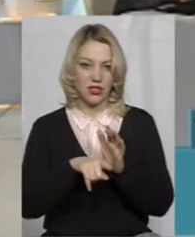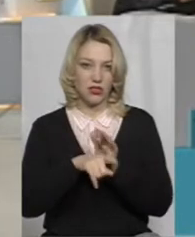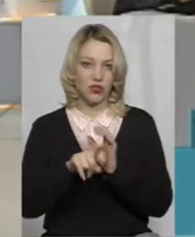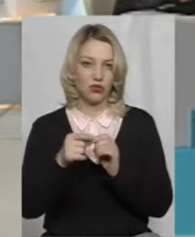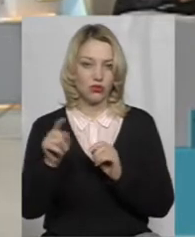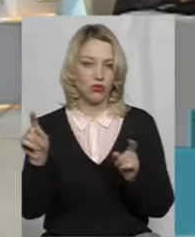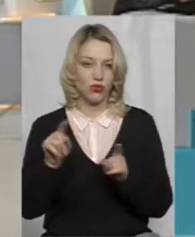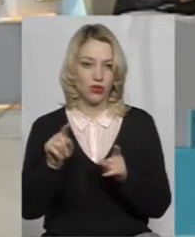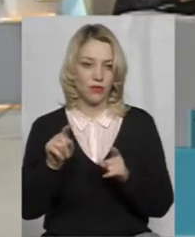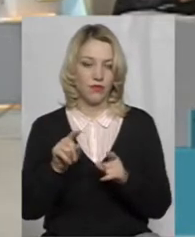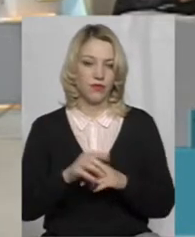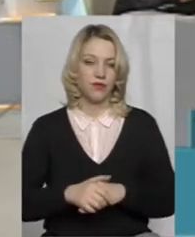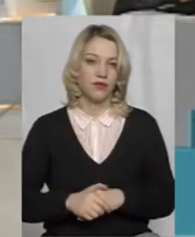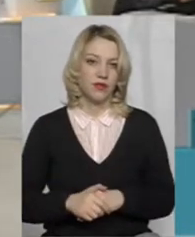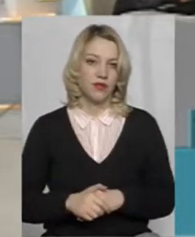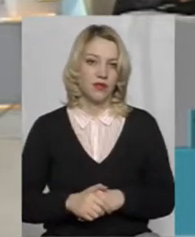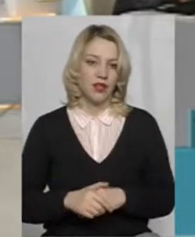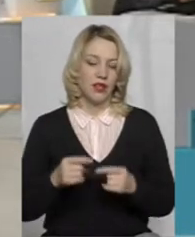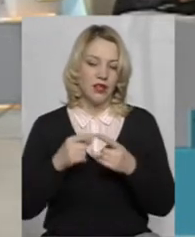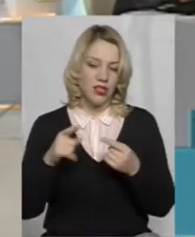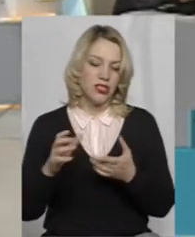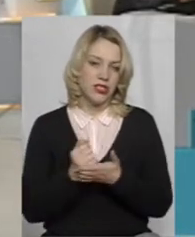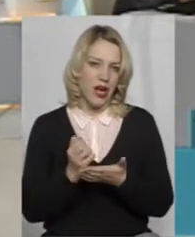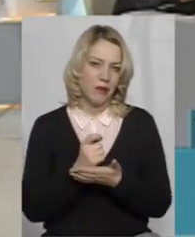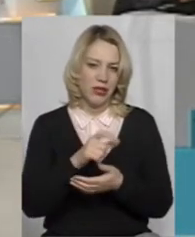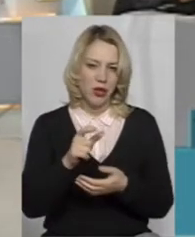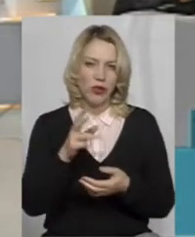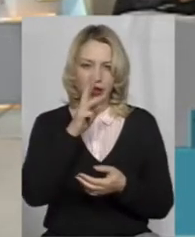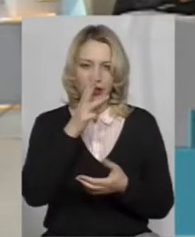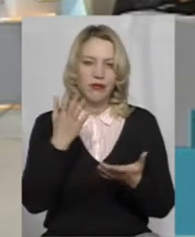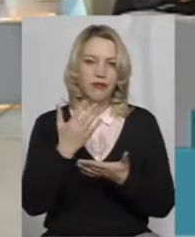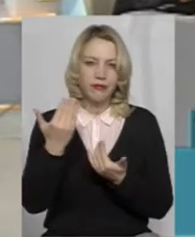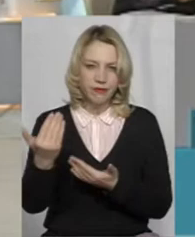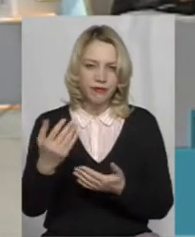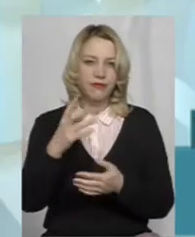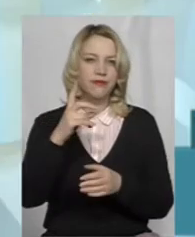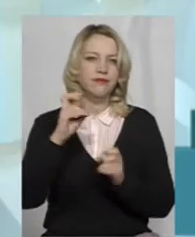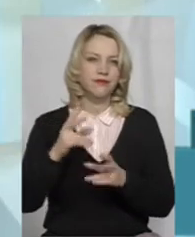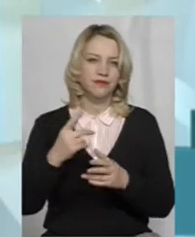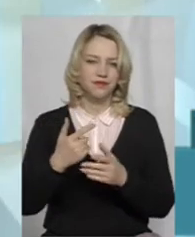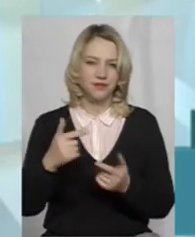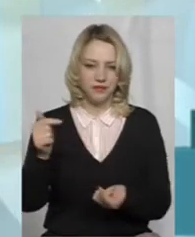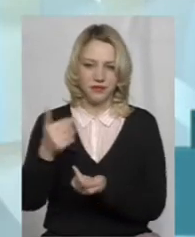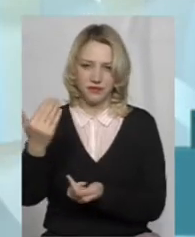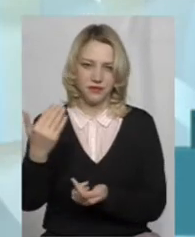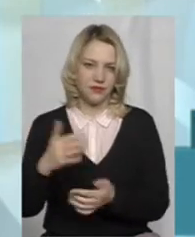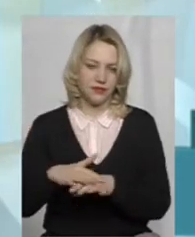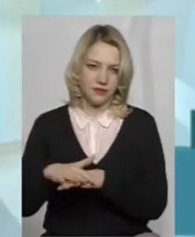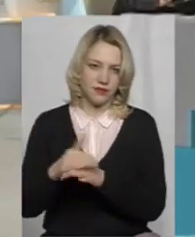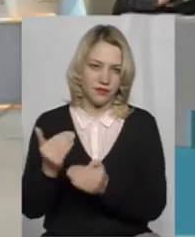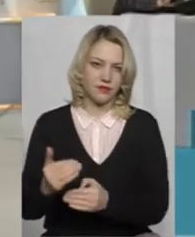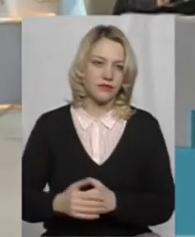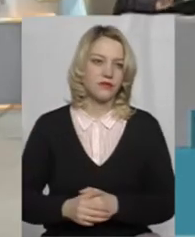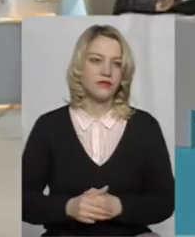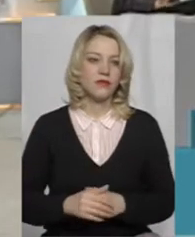Тому що інший заробіток людей, вони підставюються під потребу спільства, скажімо Продали